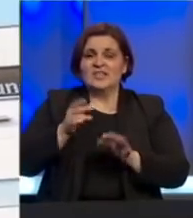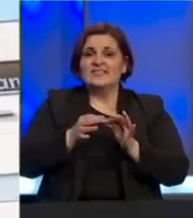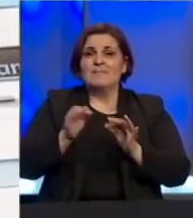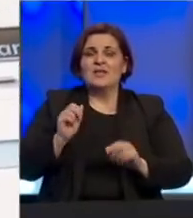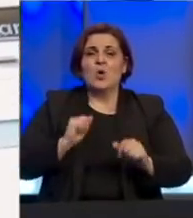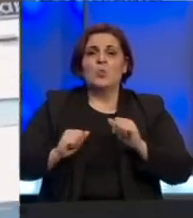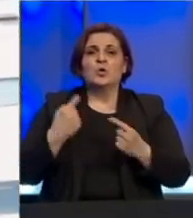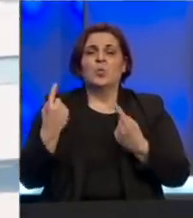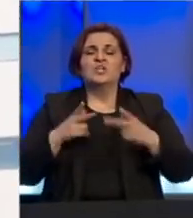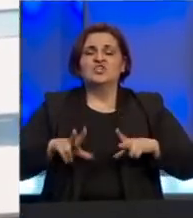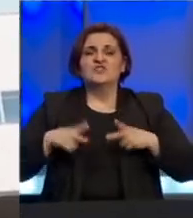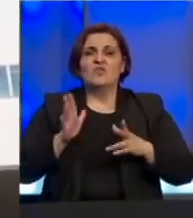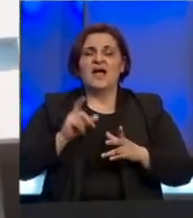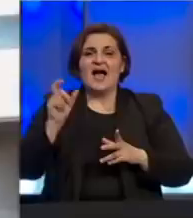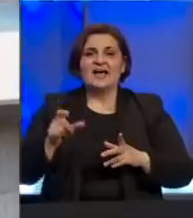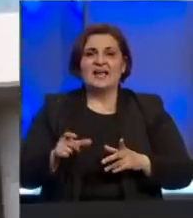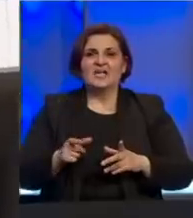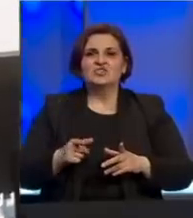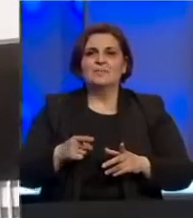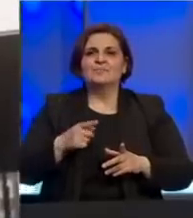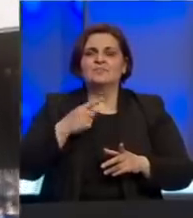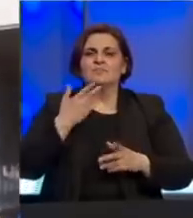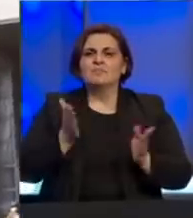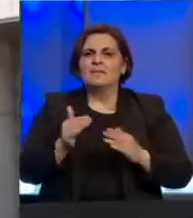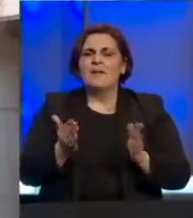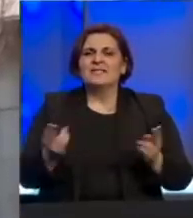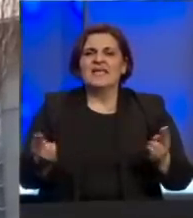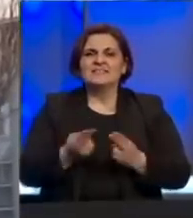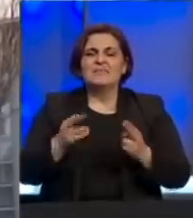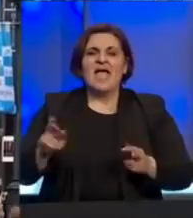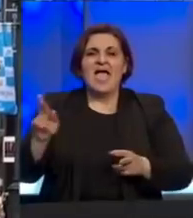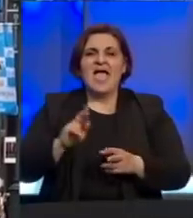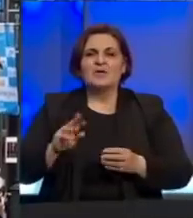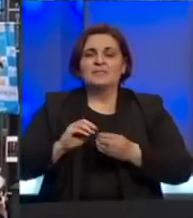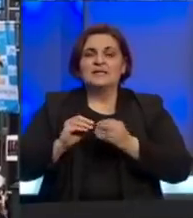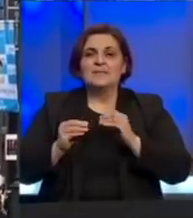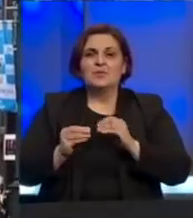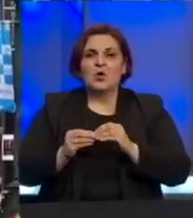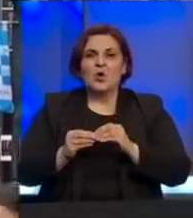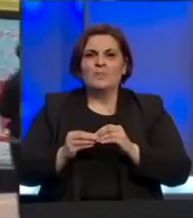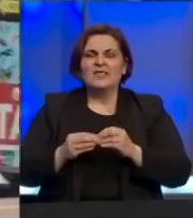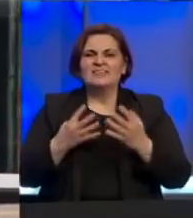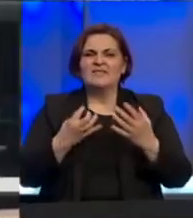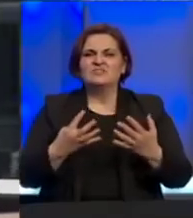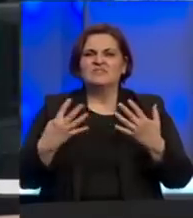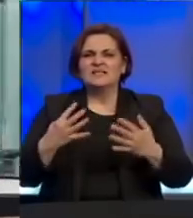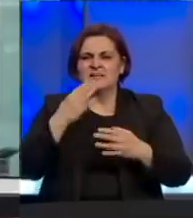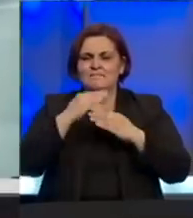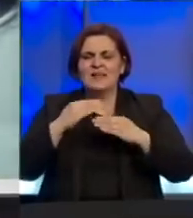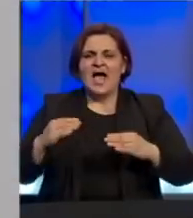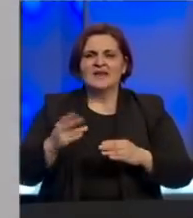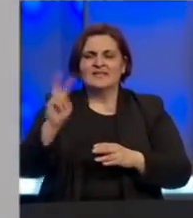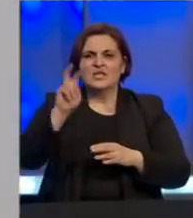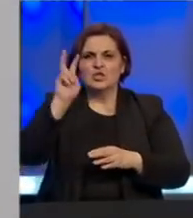ugroziti uvjete života građana. predstavio stimulacijski paket za oblažavanje ekonomskih posljedica vrijedan 990 milijardi dolara.